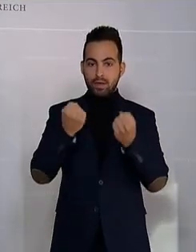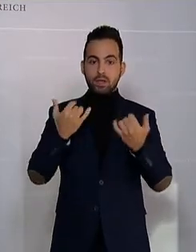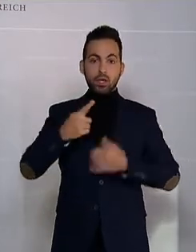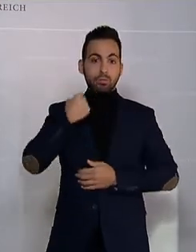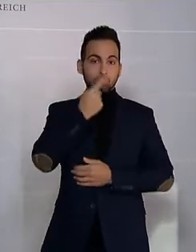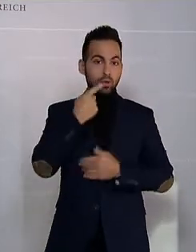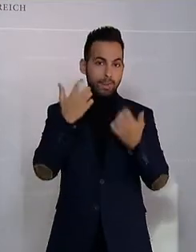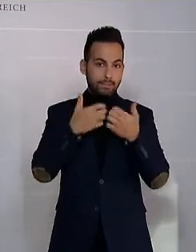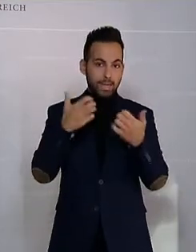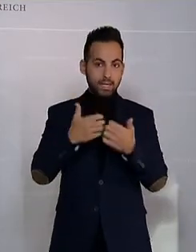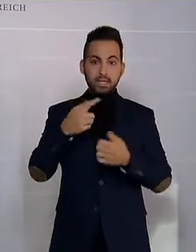Berichterstattung wurde verzichtet.